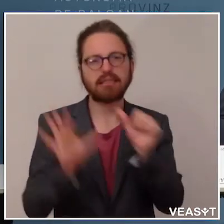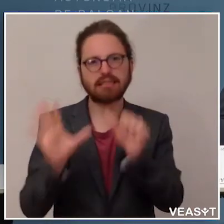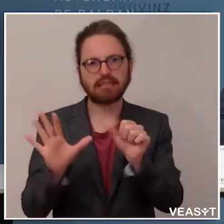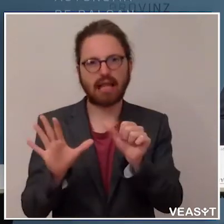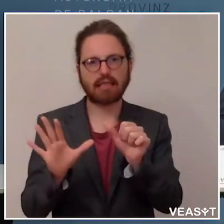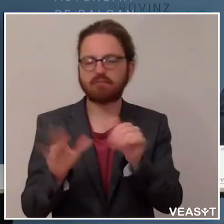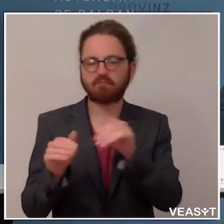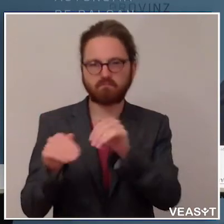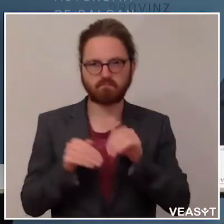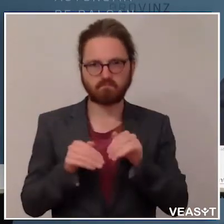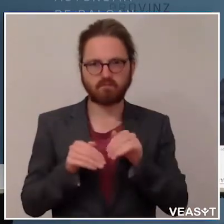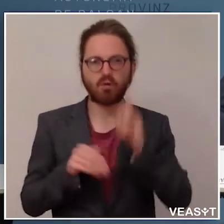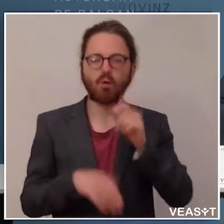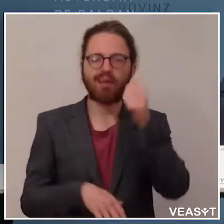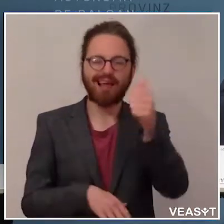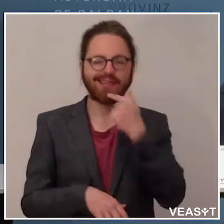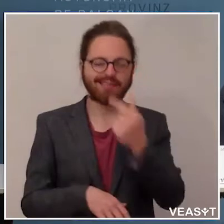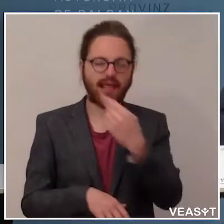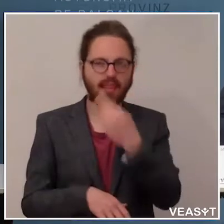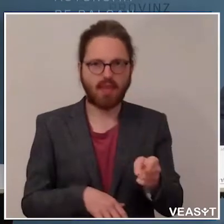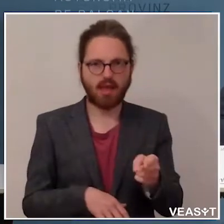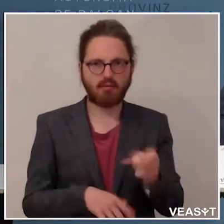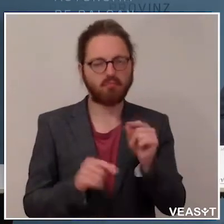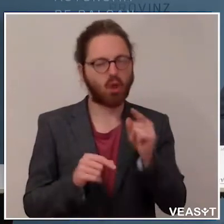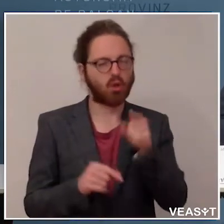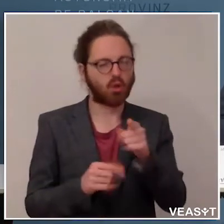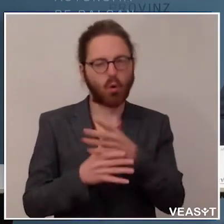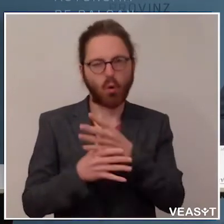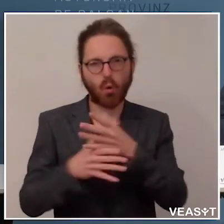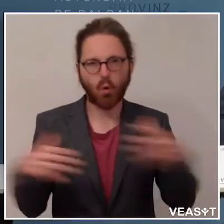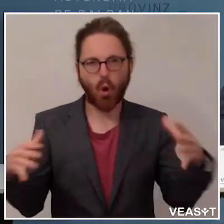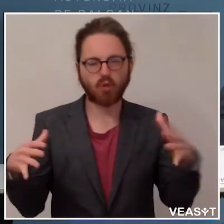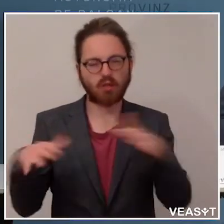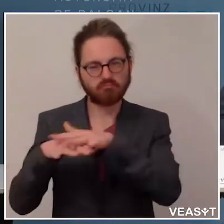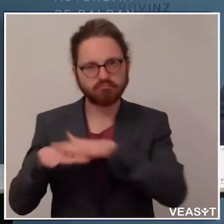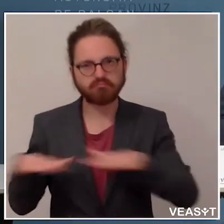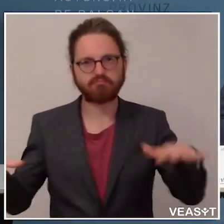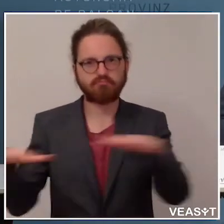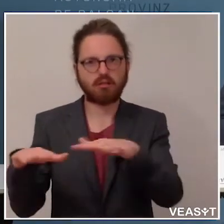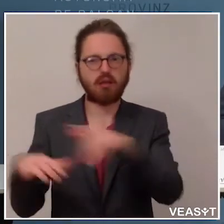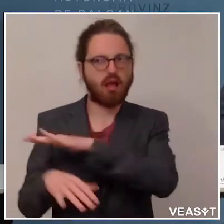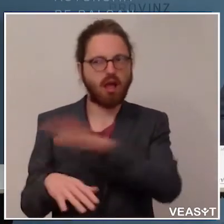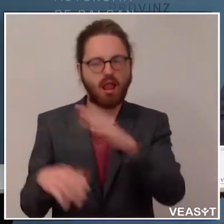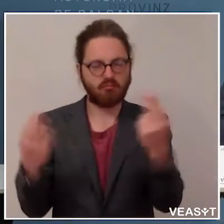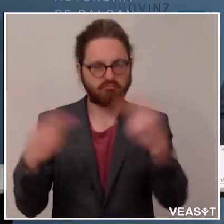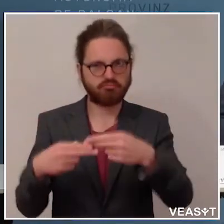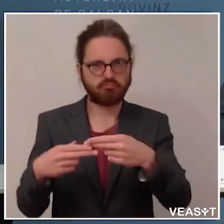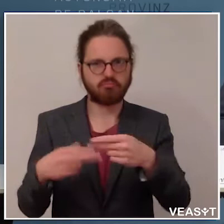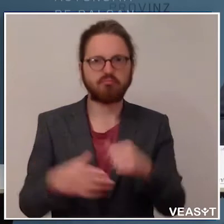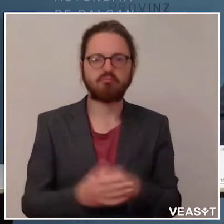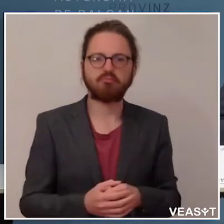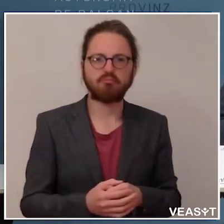Abgeordneter hat dagegen gestimmt. Also dieses Gesetz ist von einer sehr, sehr breiten Basis hier im Land getragen und wir werden entsprechend auch